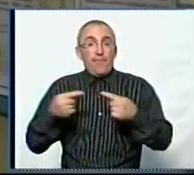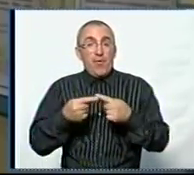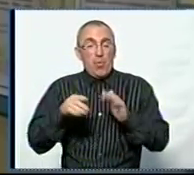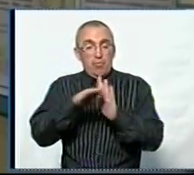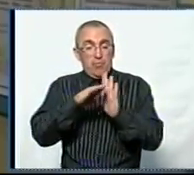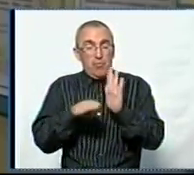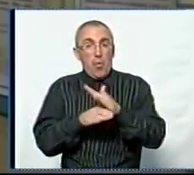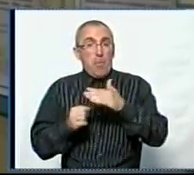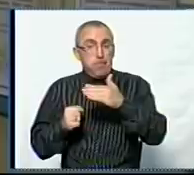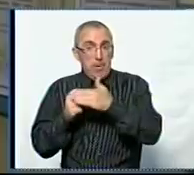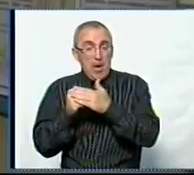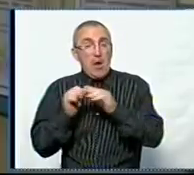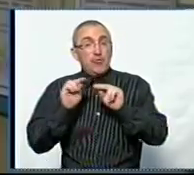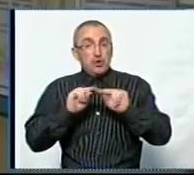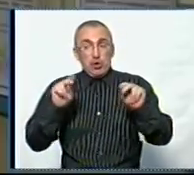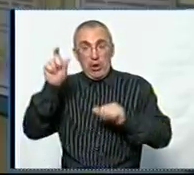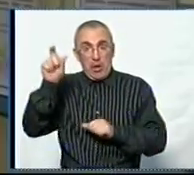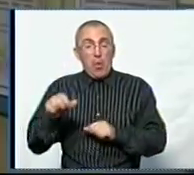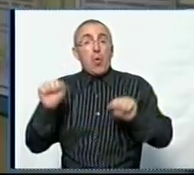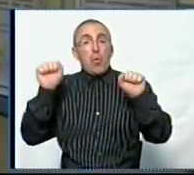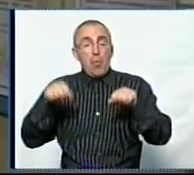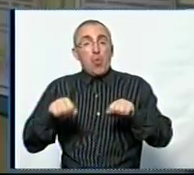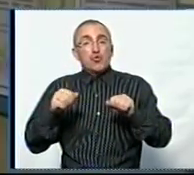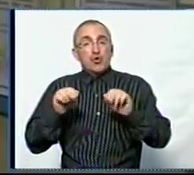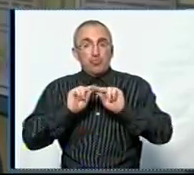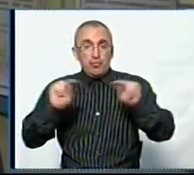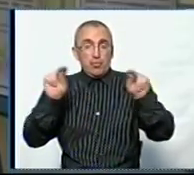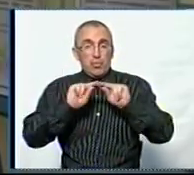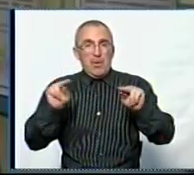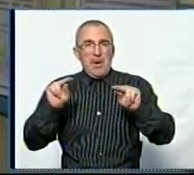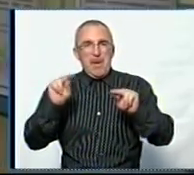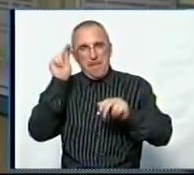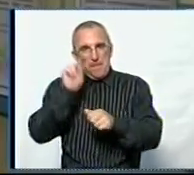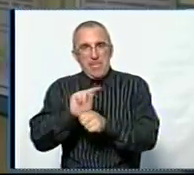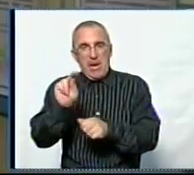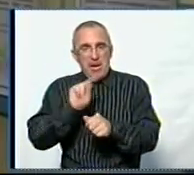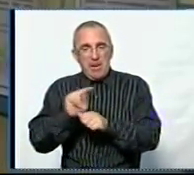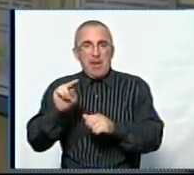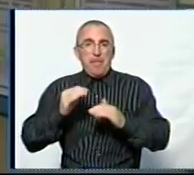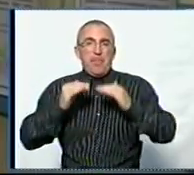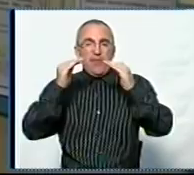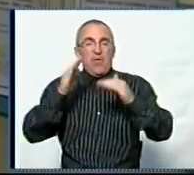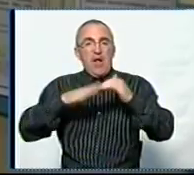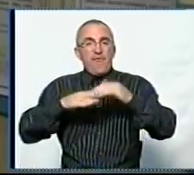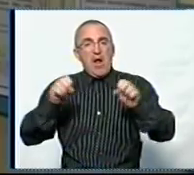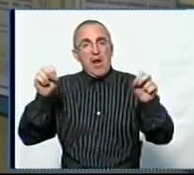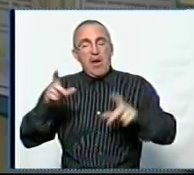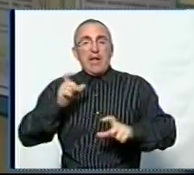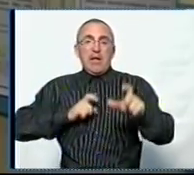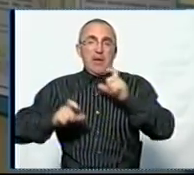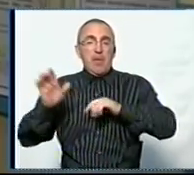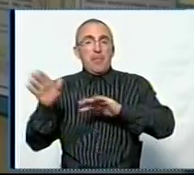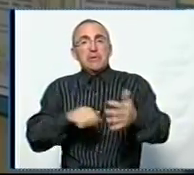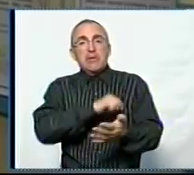нормативної бази вчителі можуть читати ці предмети, пройшовши відповідне підвищення кваліфікації в інституті